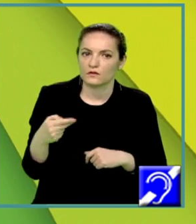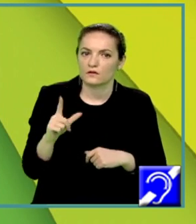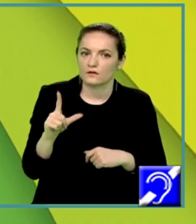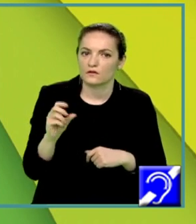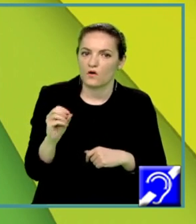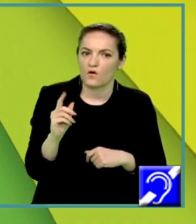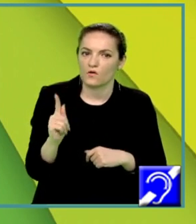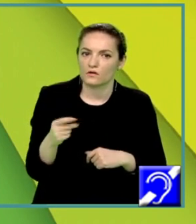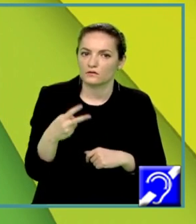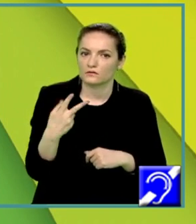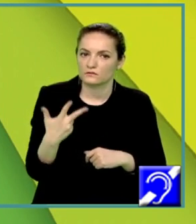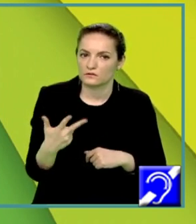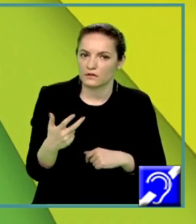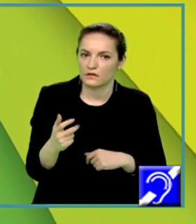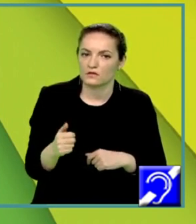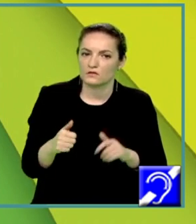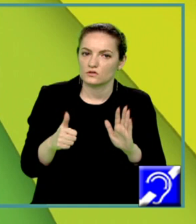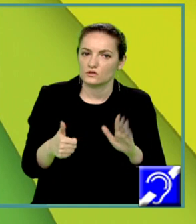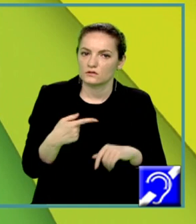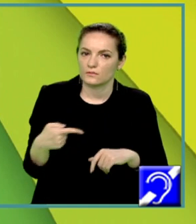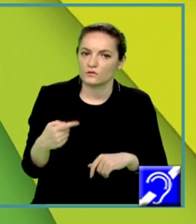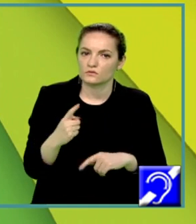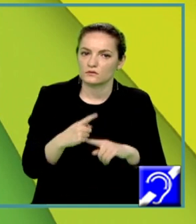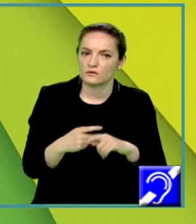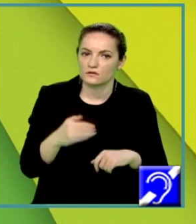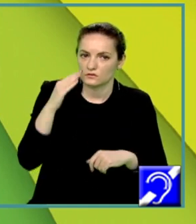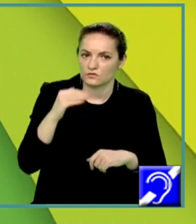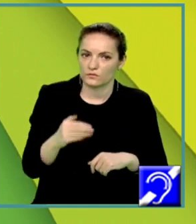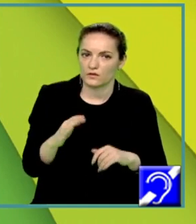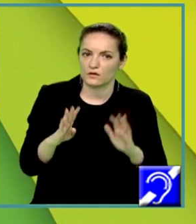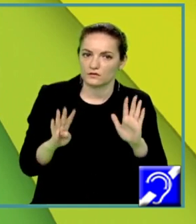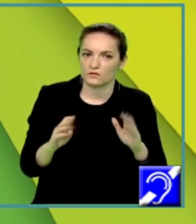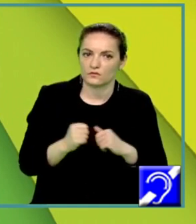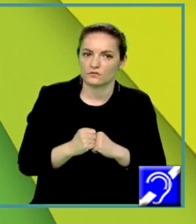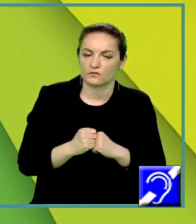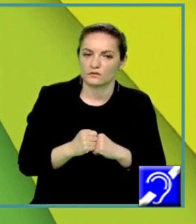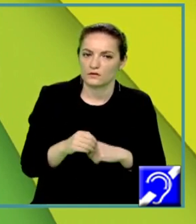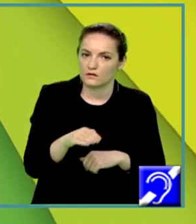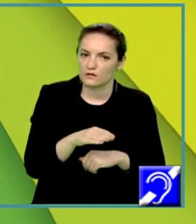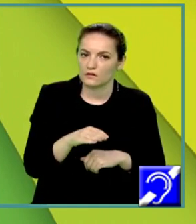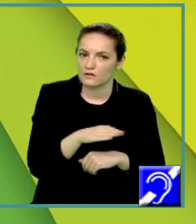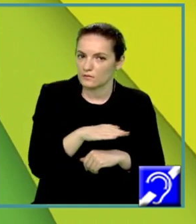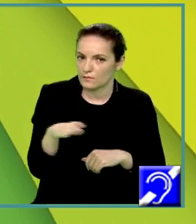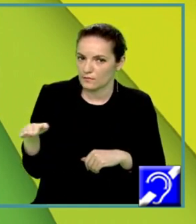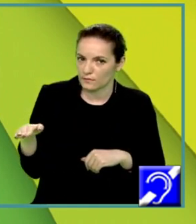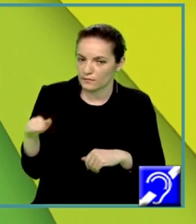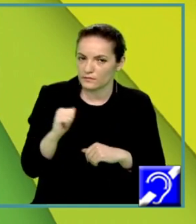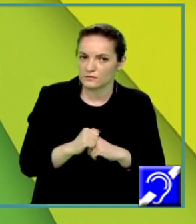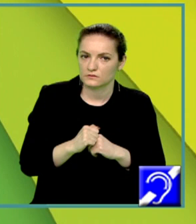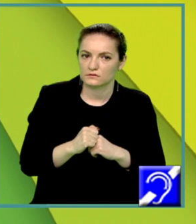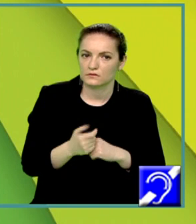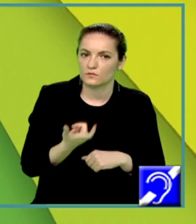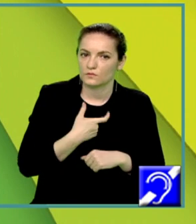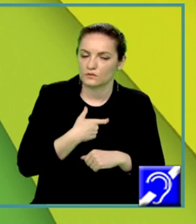logaritm în baza 3 din 6 minus x supra 9. În baza injectivității funcției logaritmice